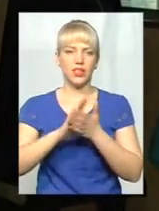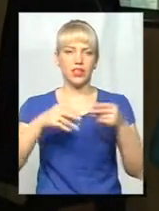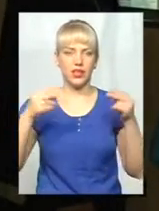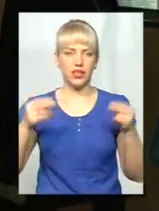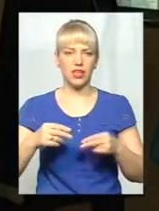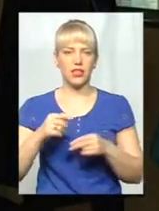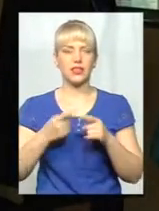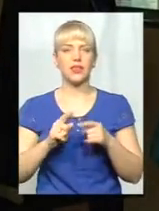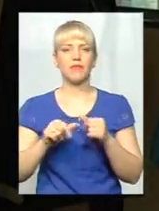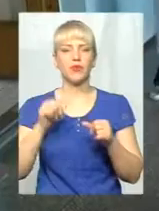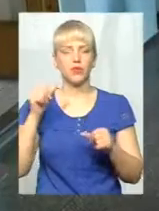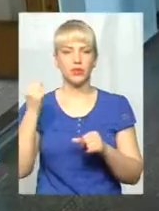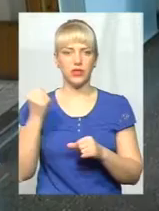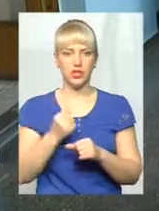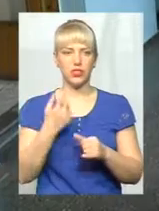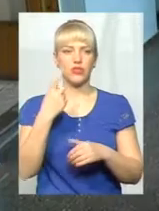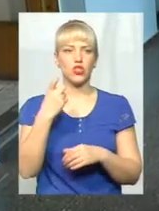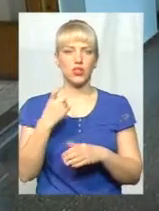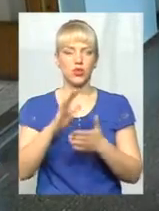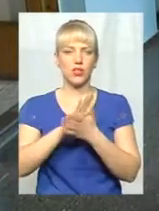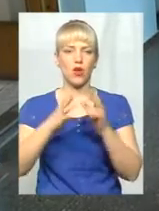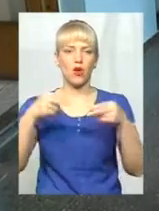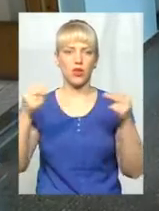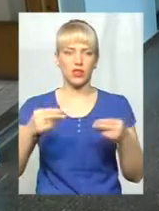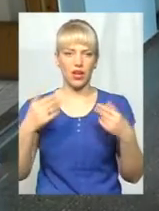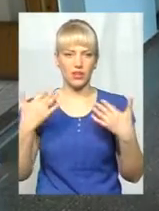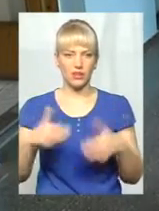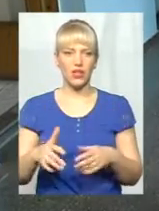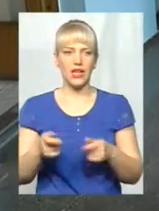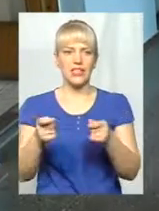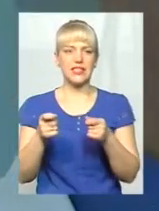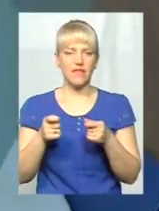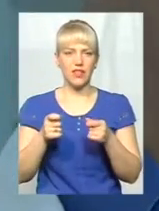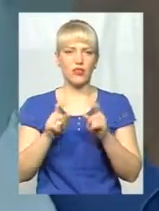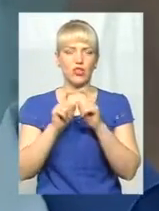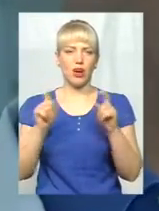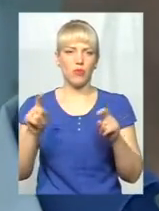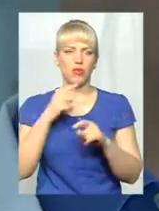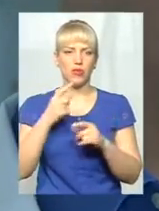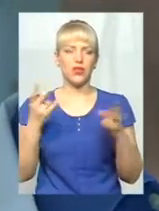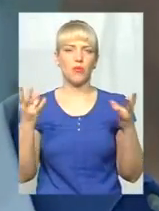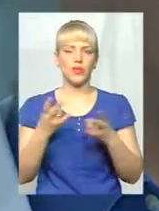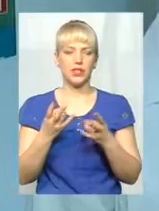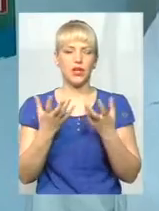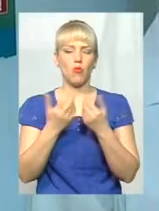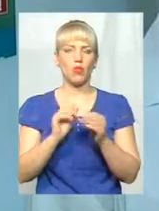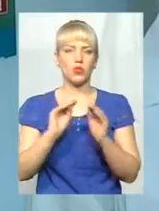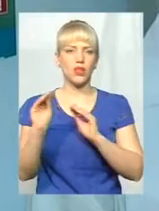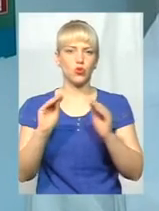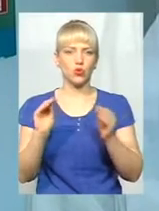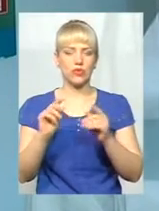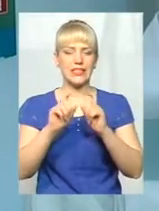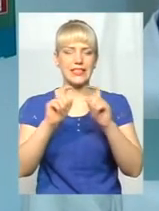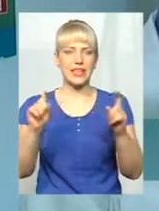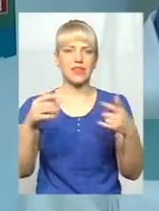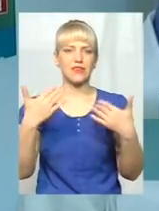уклали майже сотню контрактів. Завідуч амбулаторії Ігор Альчинський каже, необхідним устаткуванням медзаклад забезпечений. Є в нас